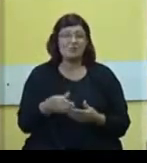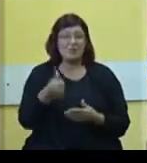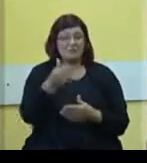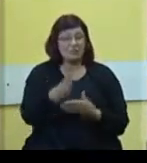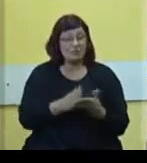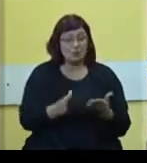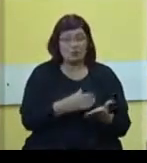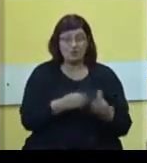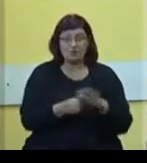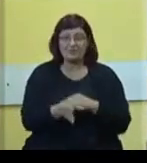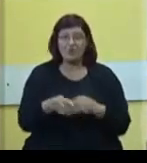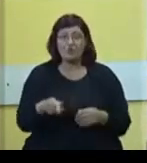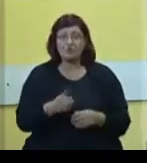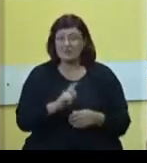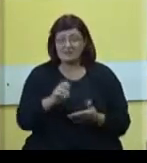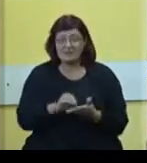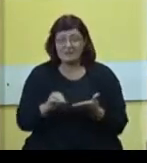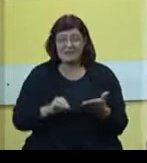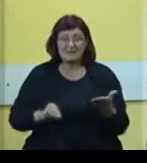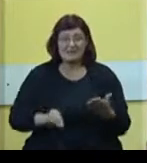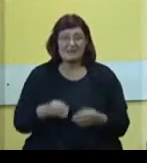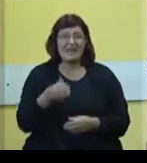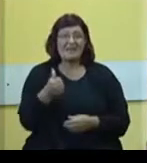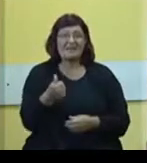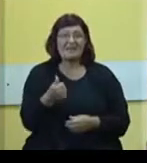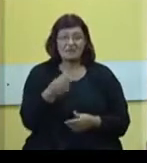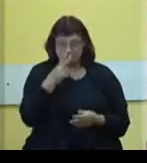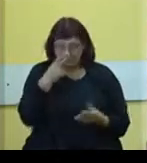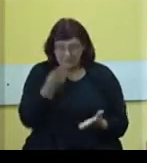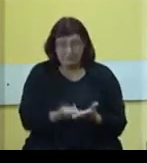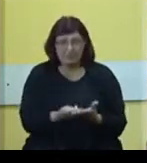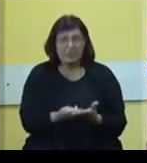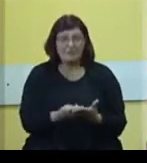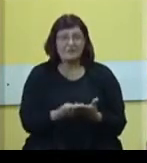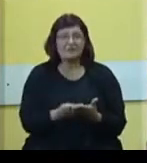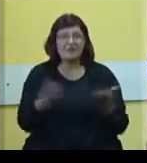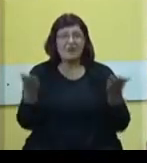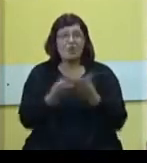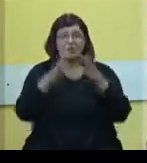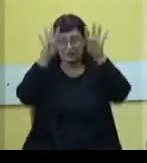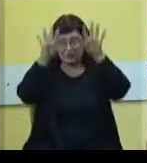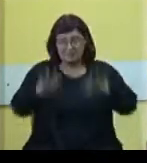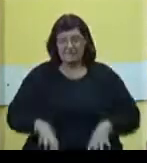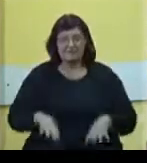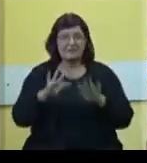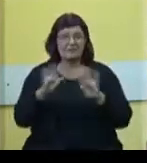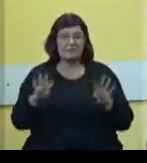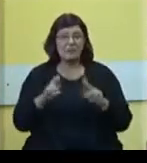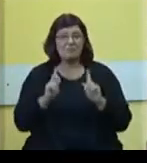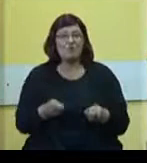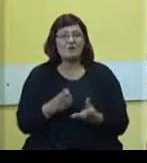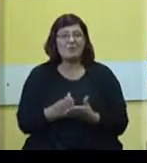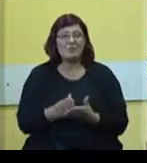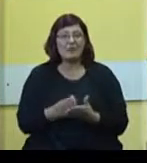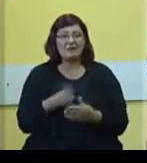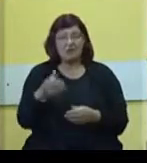godištu realizovane. Ne, toga nigde. Jedino što prvo pada u oči je uporedne tabele. Ok, moraju da budu, ali da li je